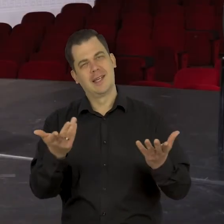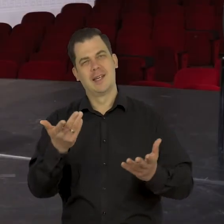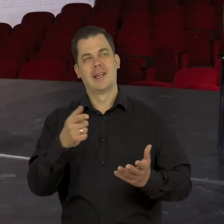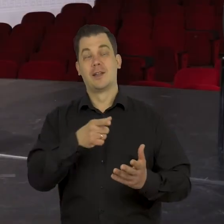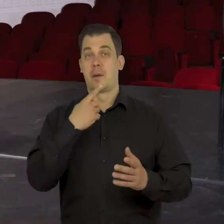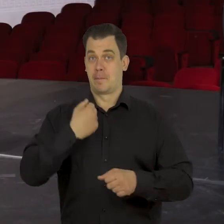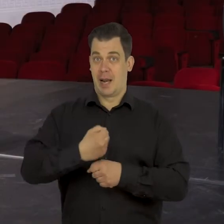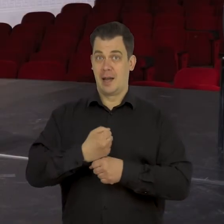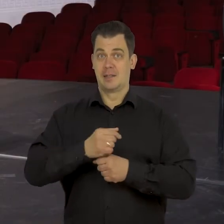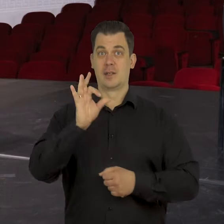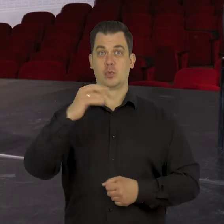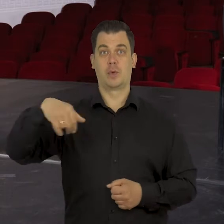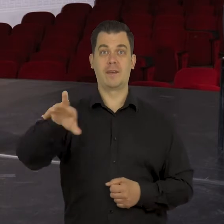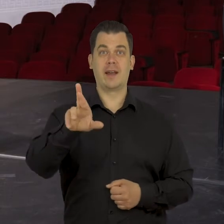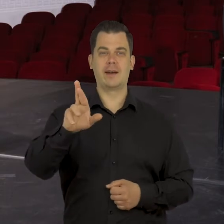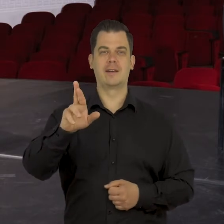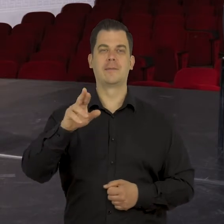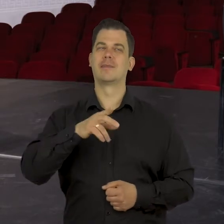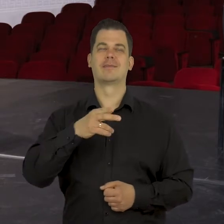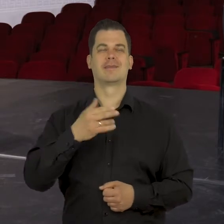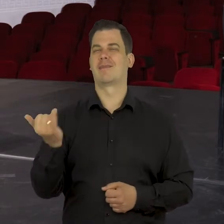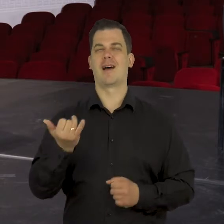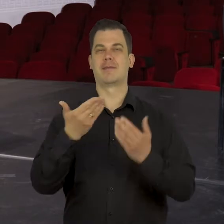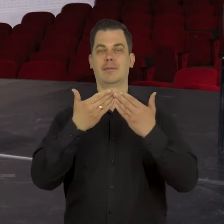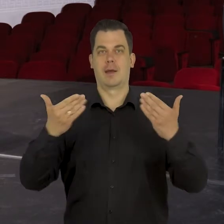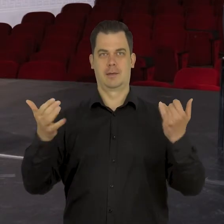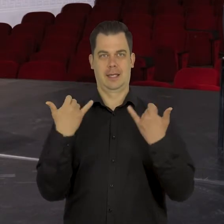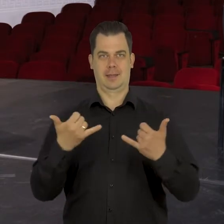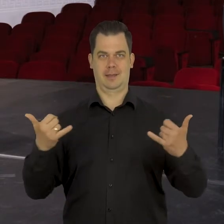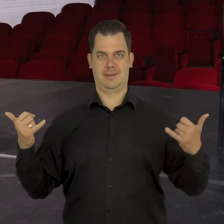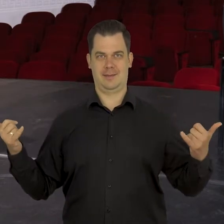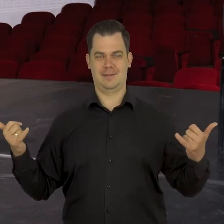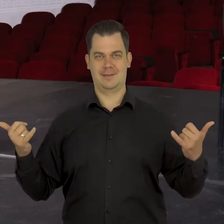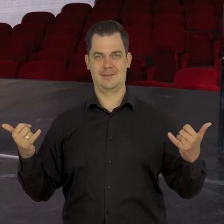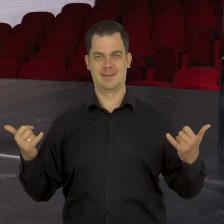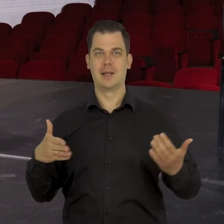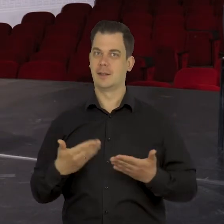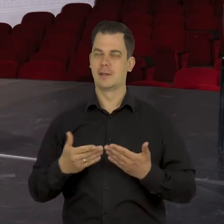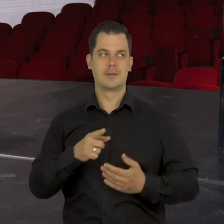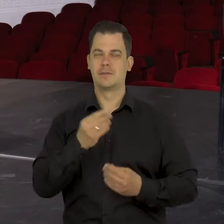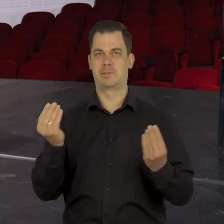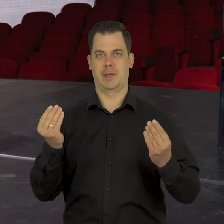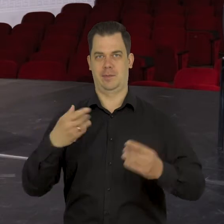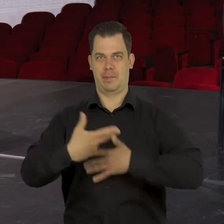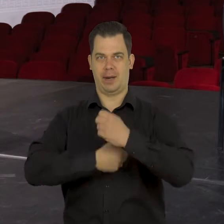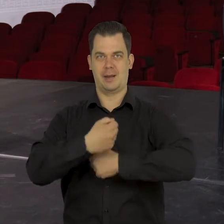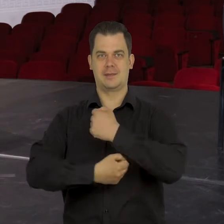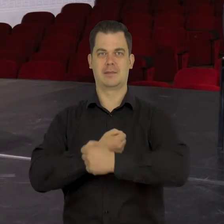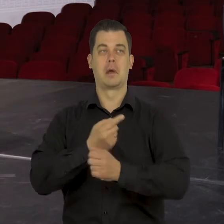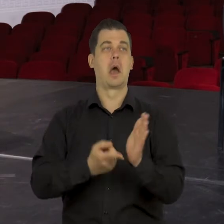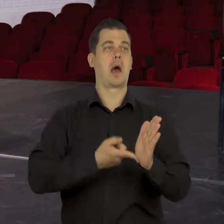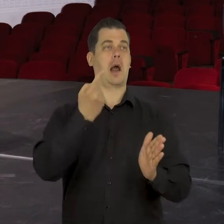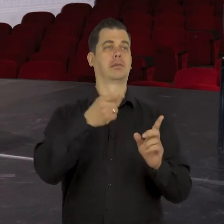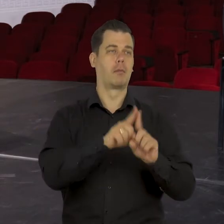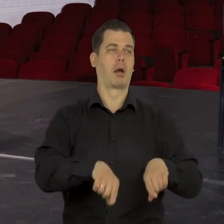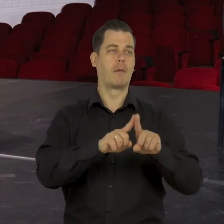Trudno powiedzieć, ten zawód ma, właśnie o to chodzi, że każdy spektakl jest inny i dlatego jest niesamowita ta praca, bo to